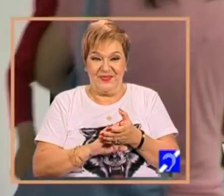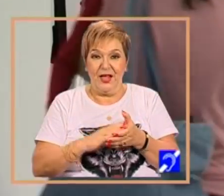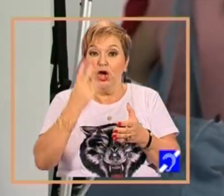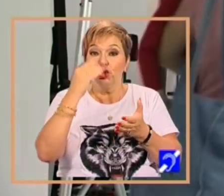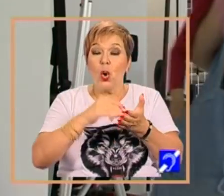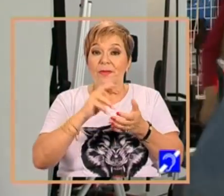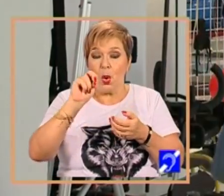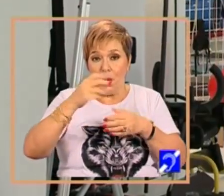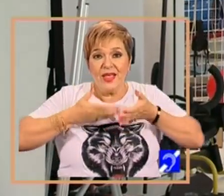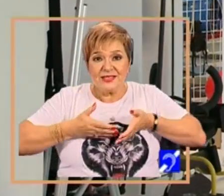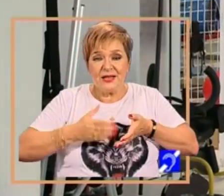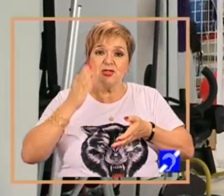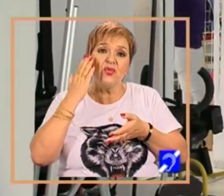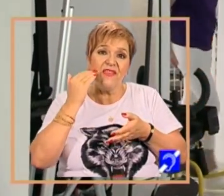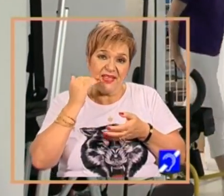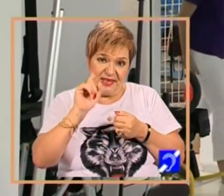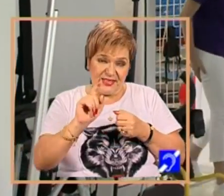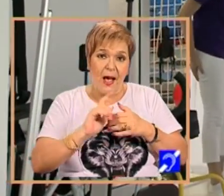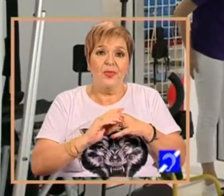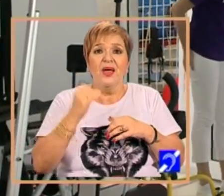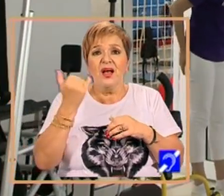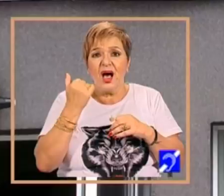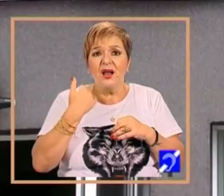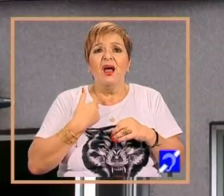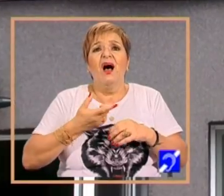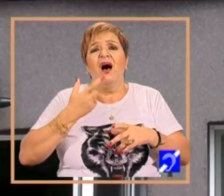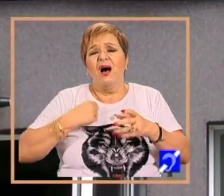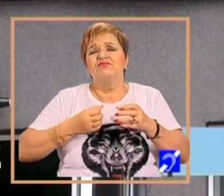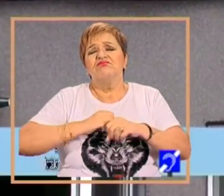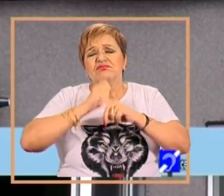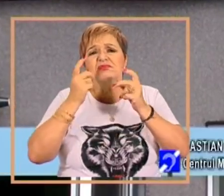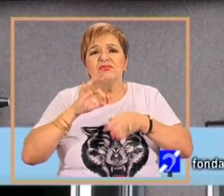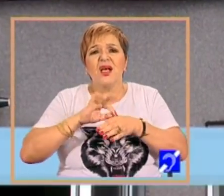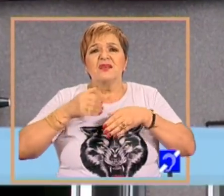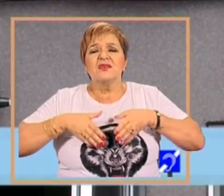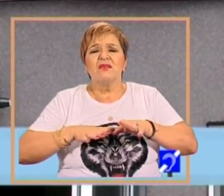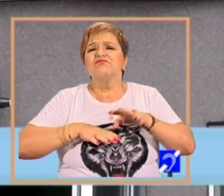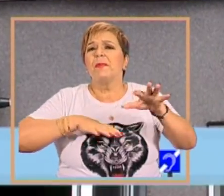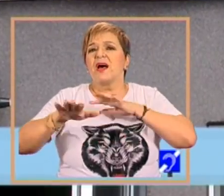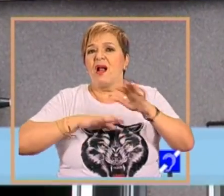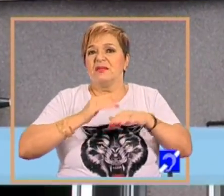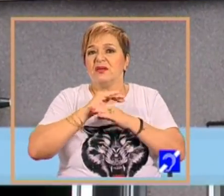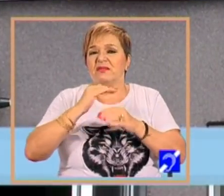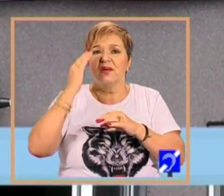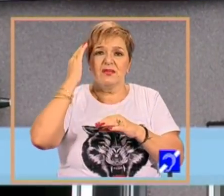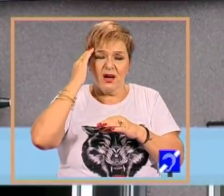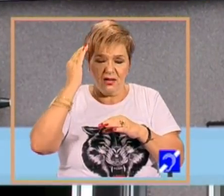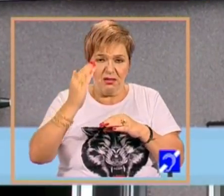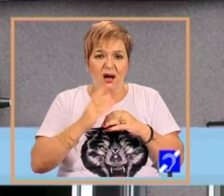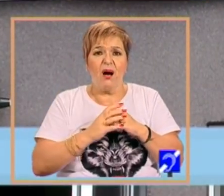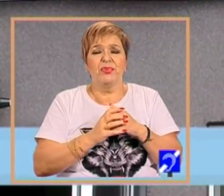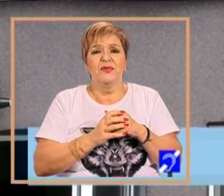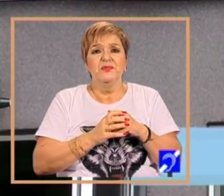2008 s-a născut fetița Maria Beatrice, care a fost diagnosticată cu paralizie cerebrale infantilă tetrapareza spastic